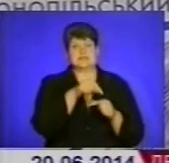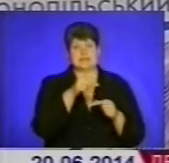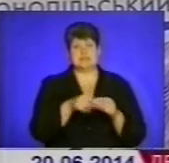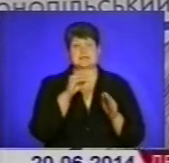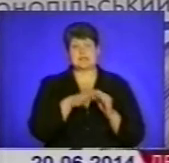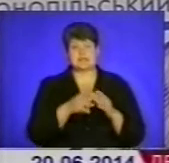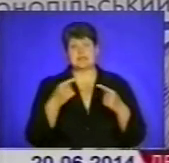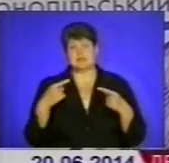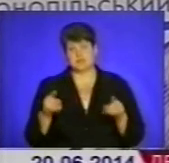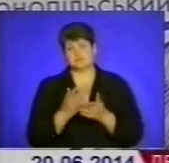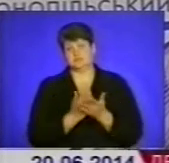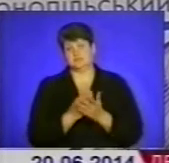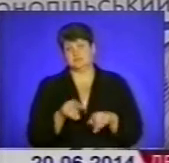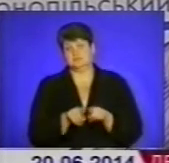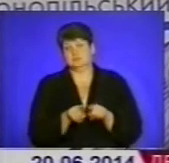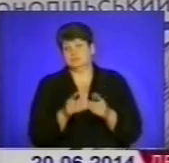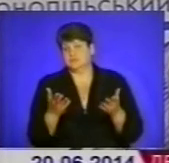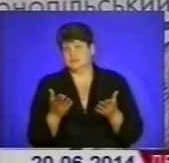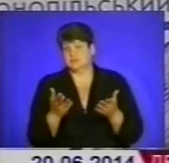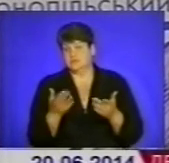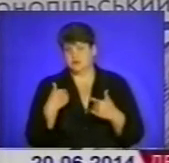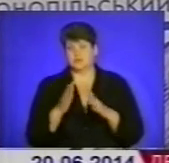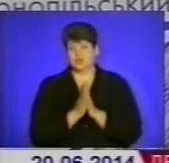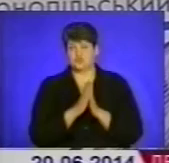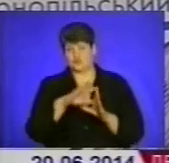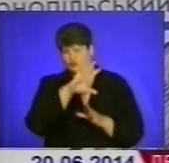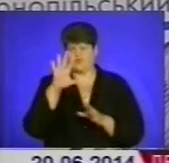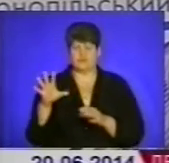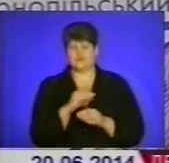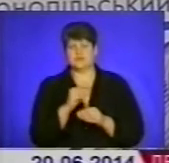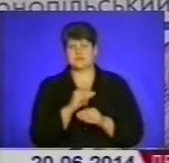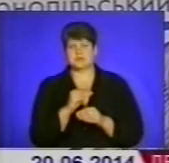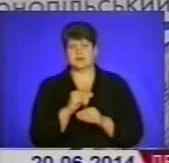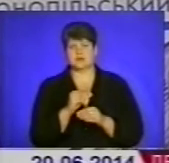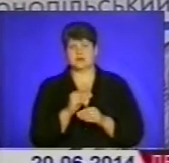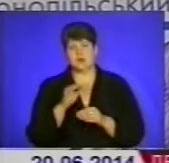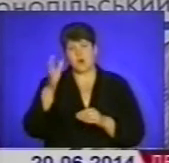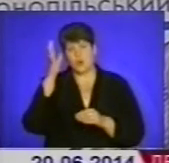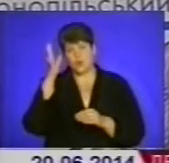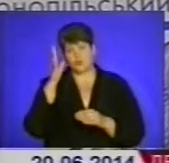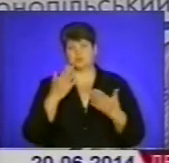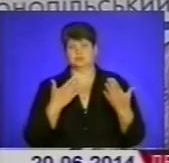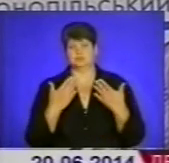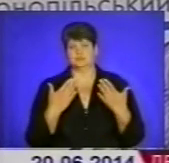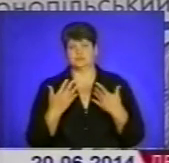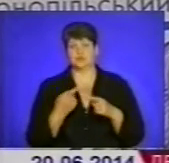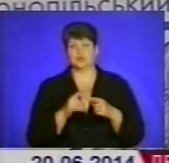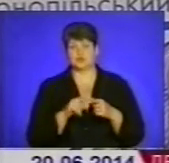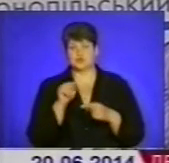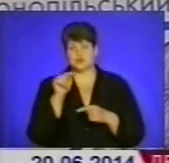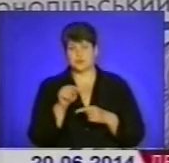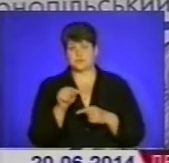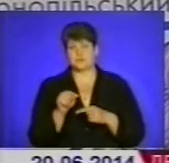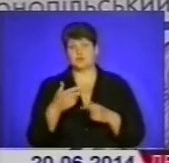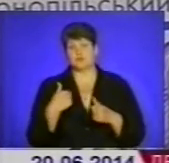іншими ресурсами також. Тому я закликаю всіх також розумно підходити до цього і не спекулювати. Тому що